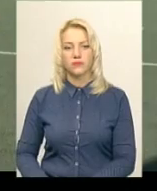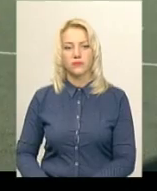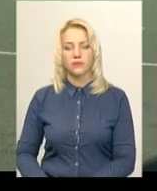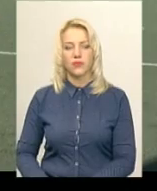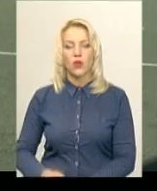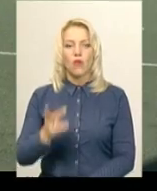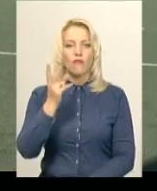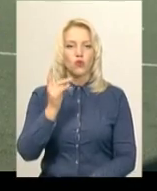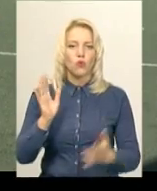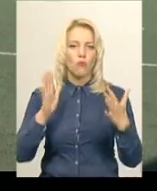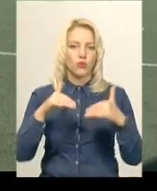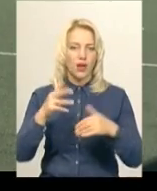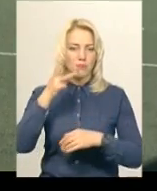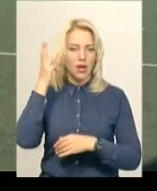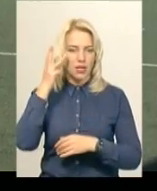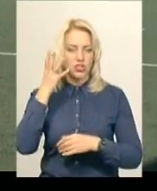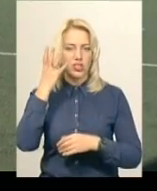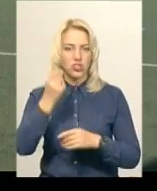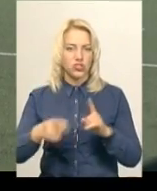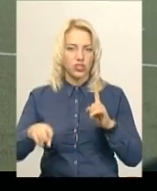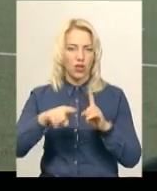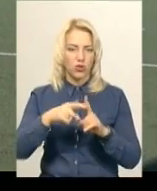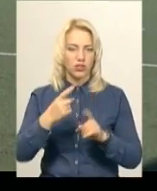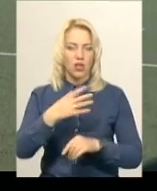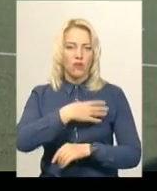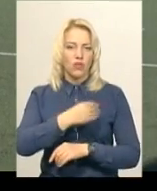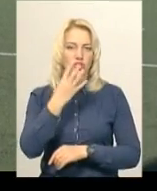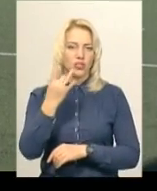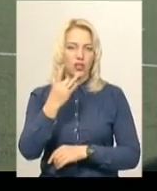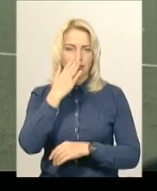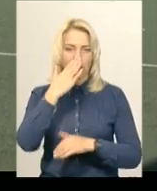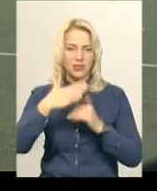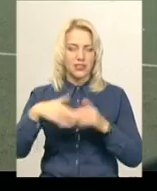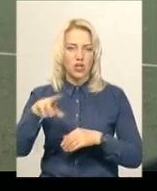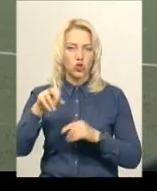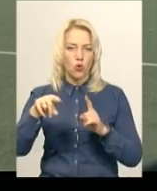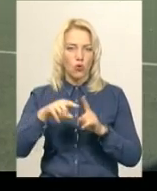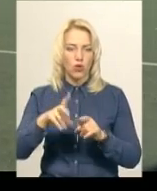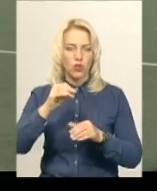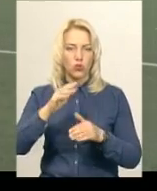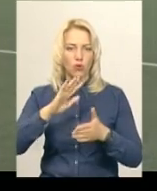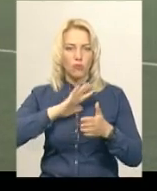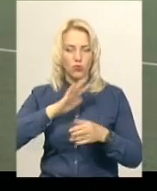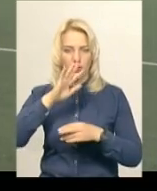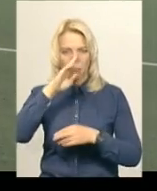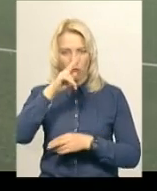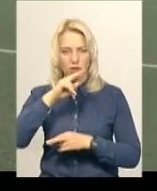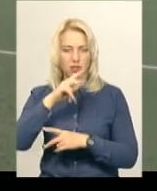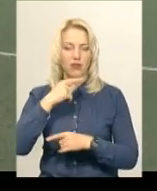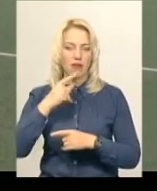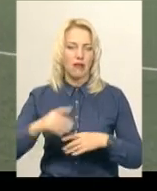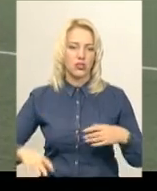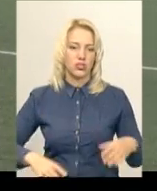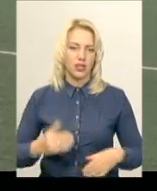У другому таймі з хмельничани забили ще одного. Львів'яни чотири рази були близькі до гола та перепускалися помилок, каже їхній тренер